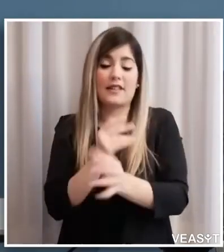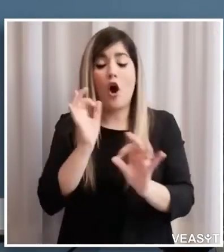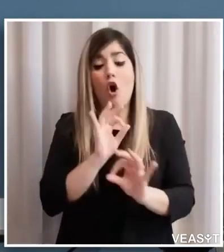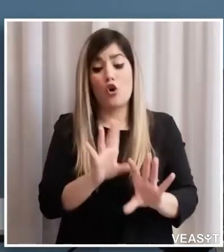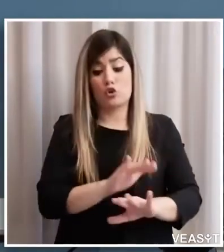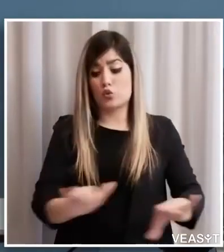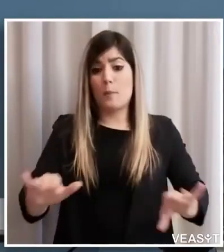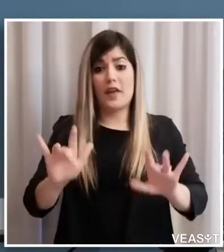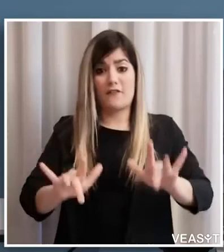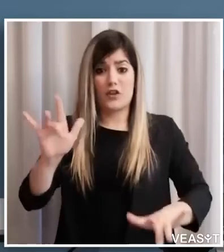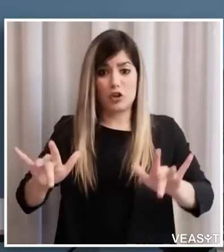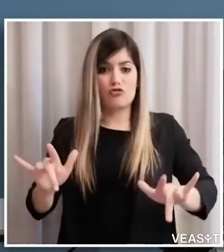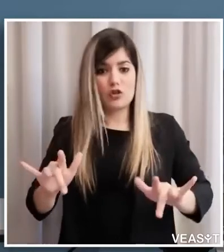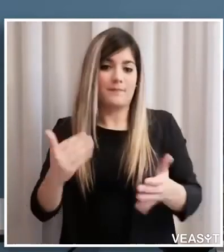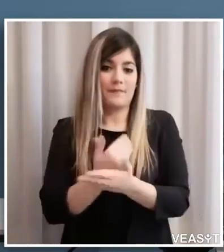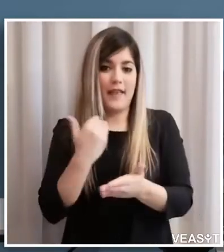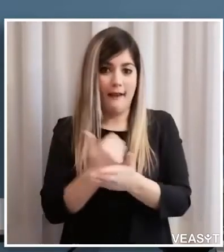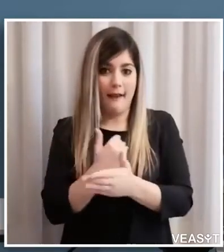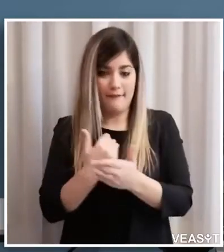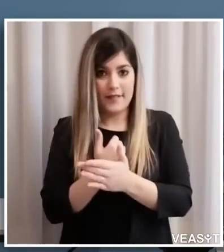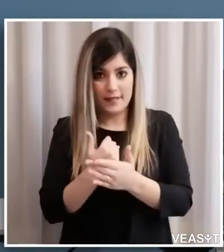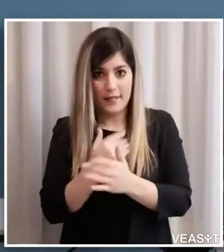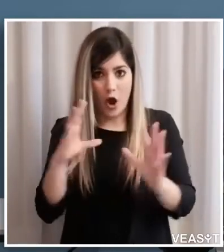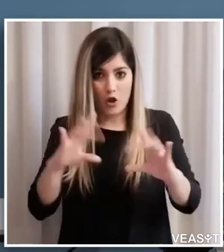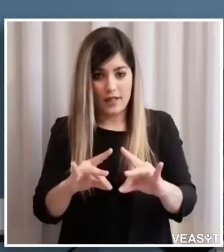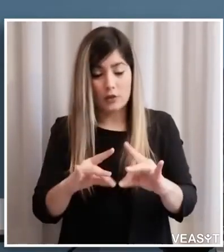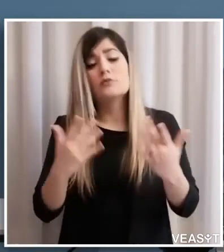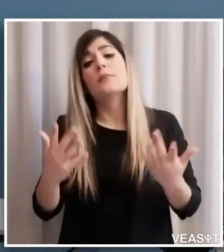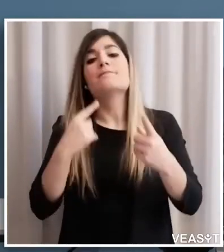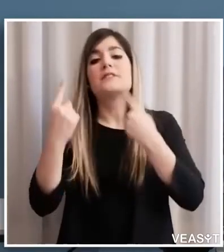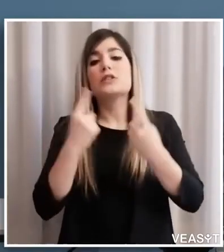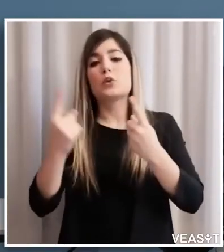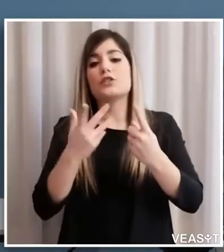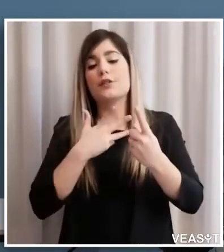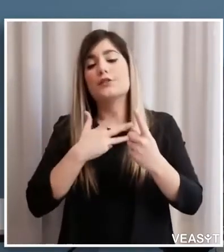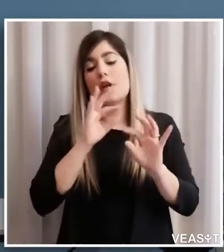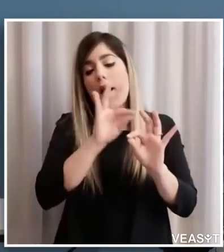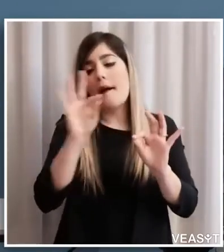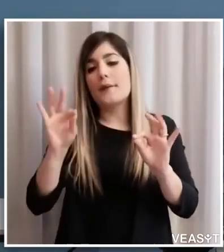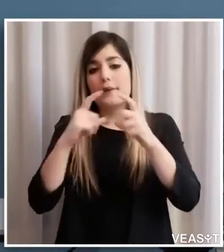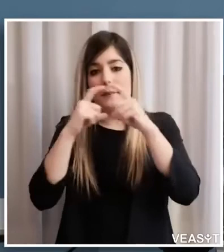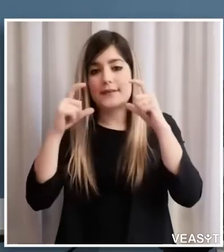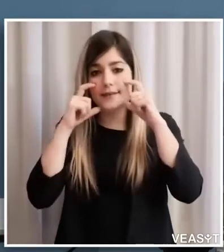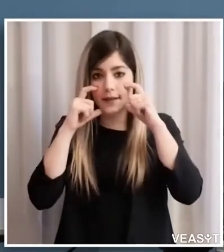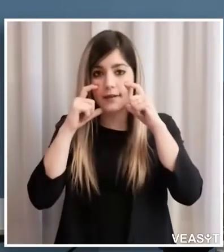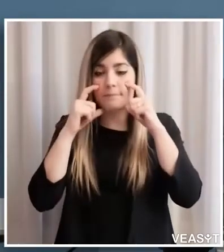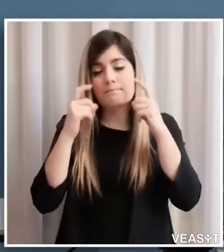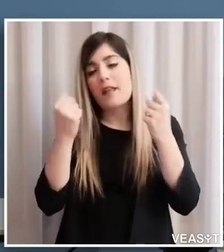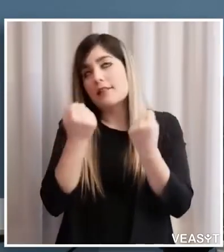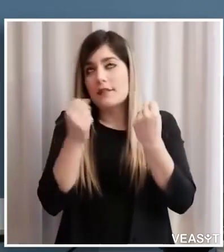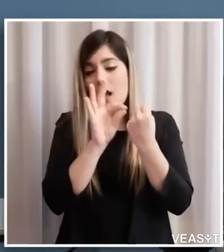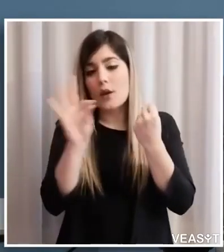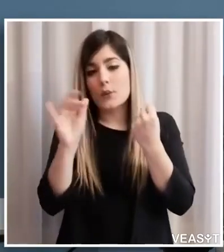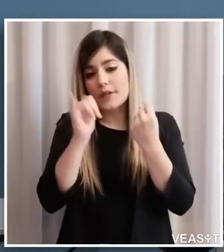contagiarsi però ovviamente in determinate situazioni sono richieste poi anche le mascherine soprattutto per determinate attività mi sono